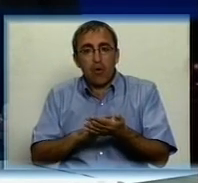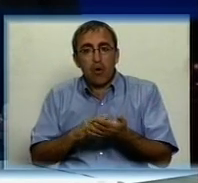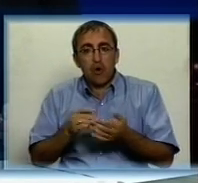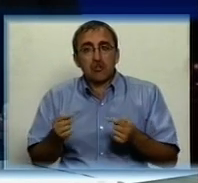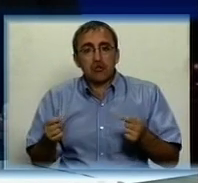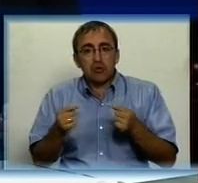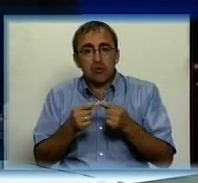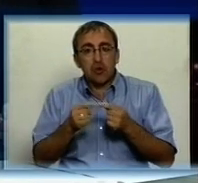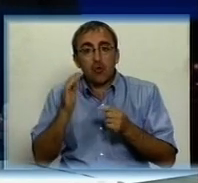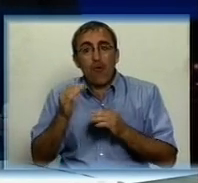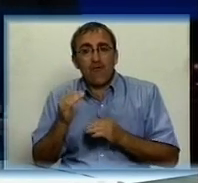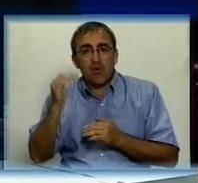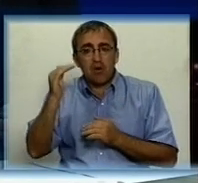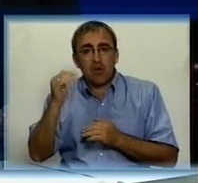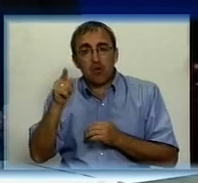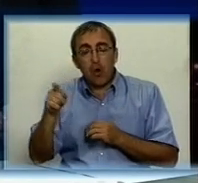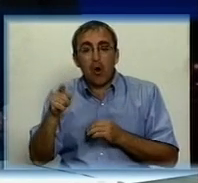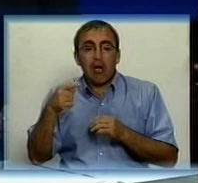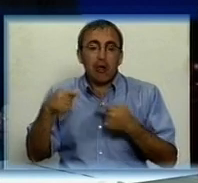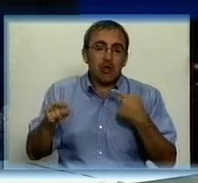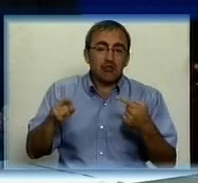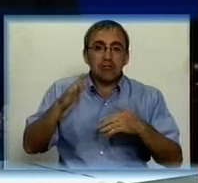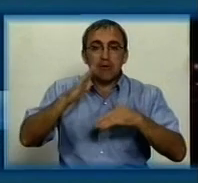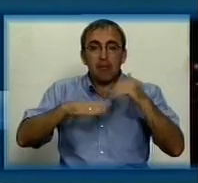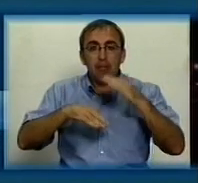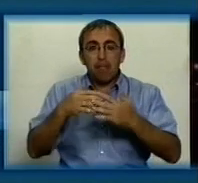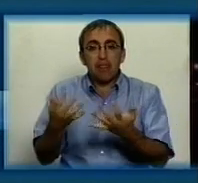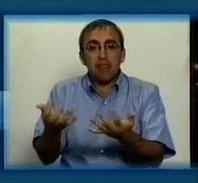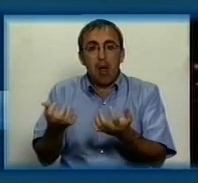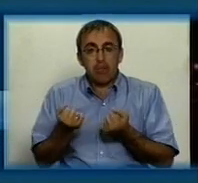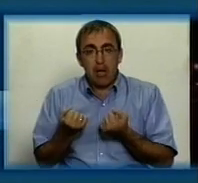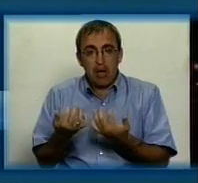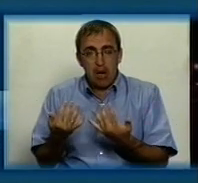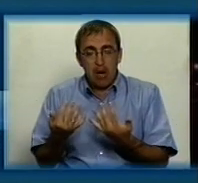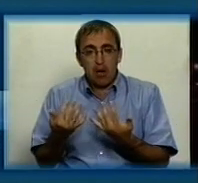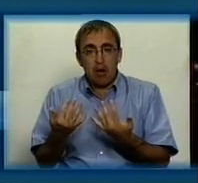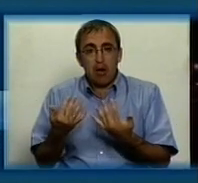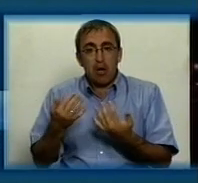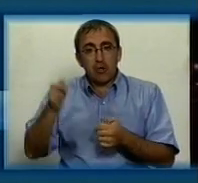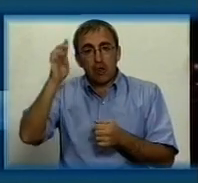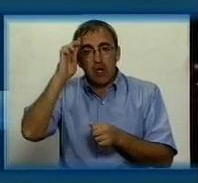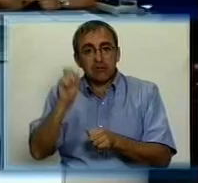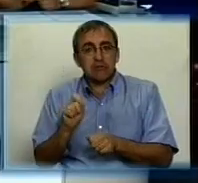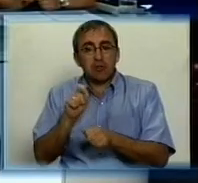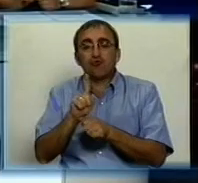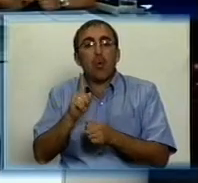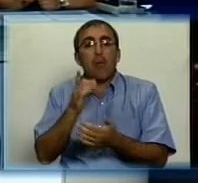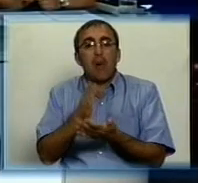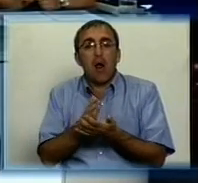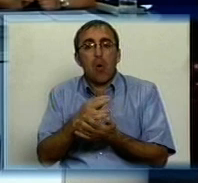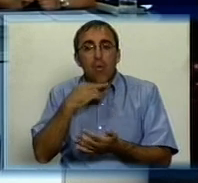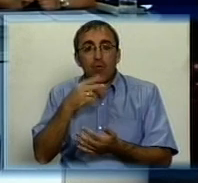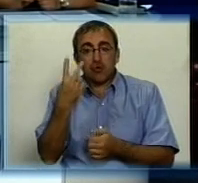вищий, той чи інша спеціальність набирає кількість державного, наприклад, замовлення. Що мається на увазі? З 2-го